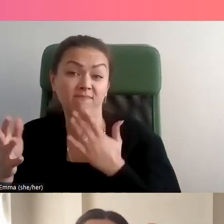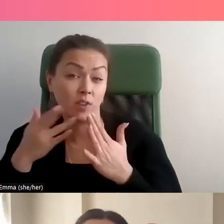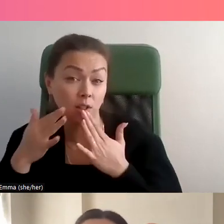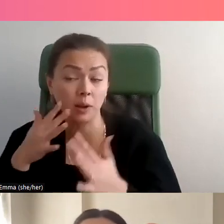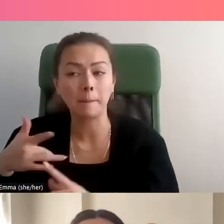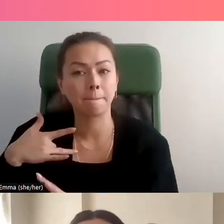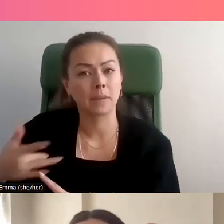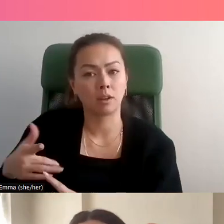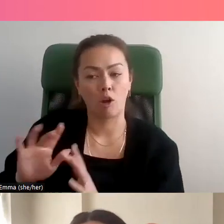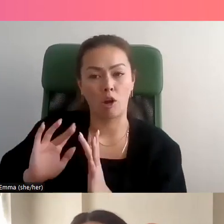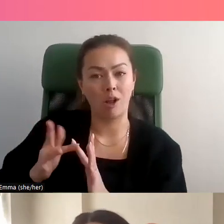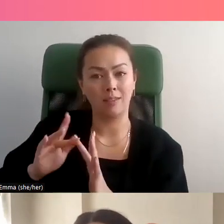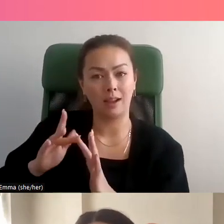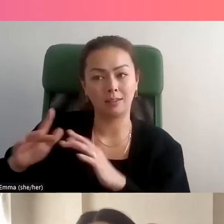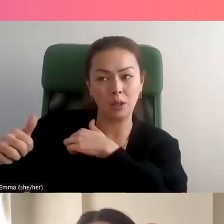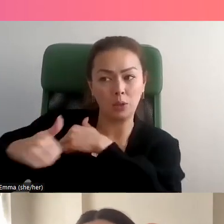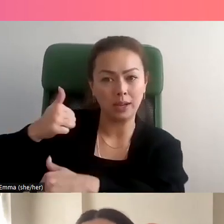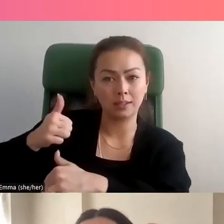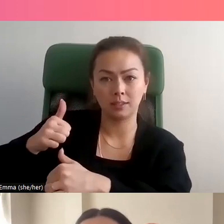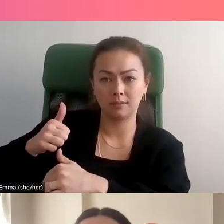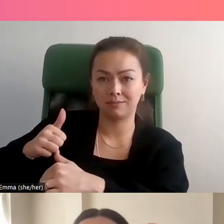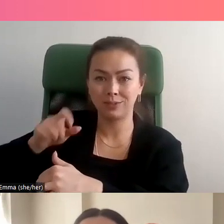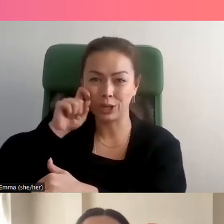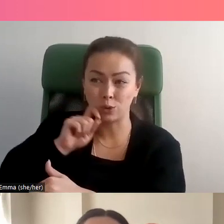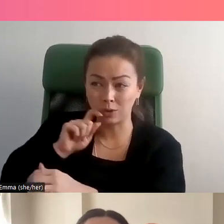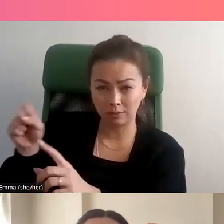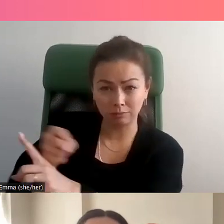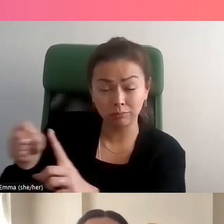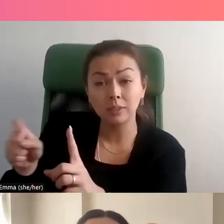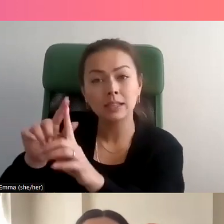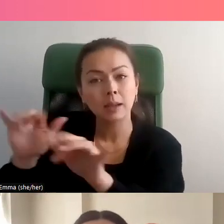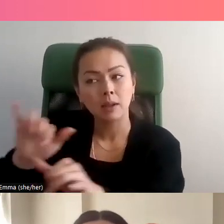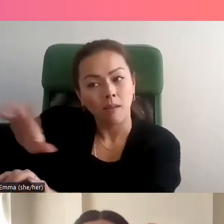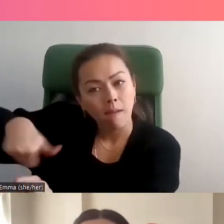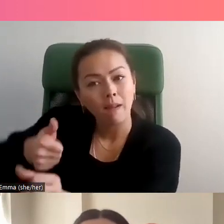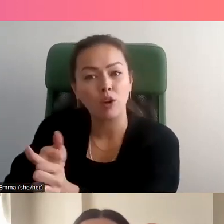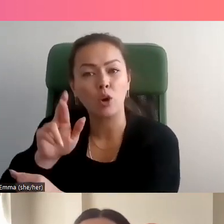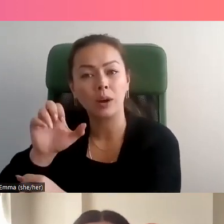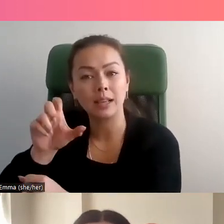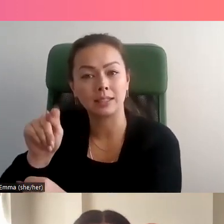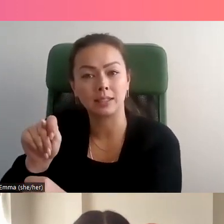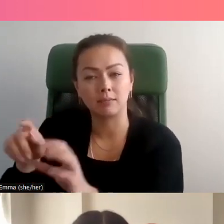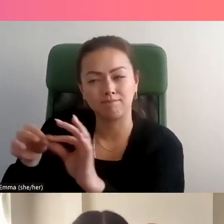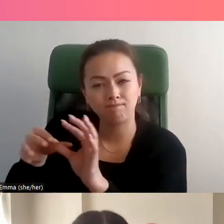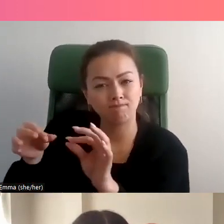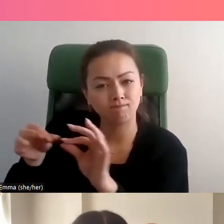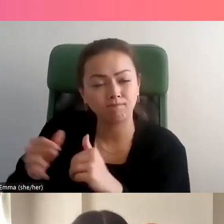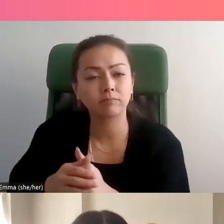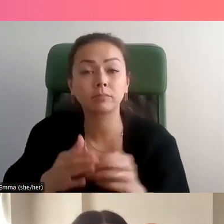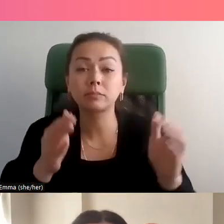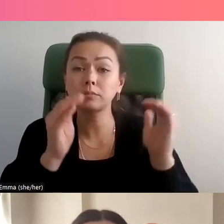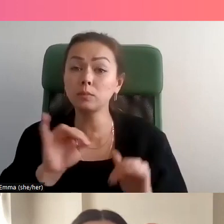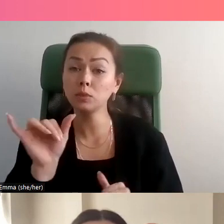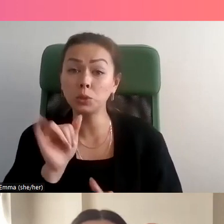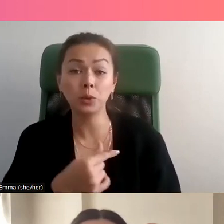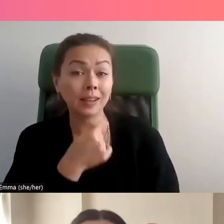sont souvent confrontées par des agressions en ligne et des menaces, et la recherche internationale continue de trouver que